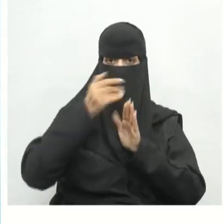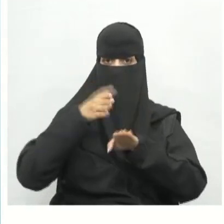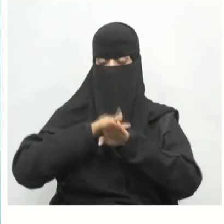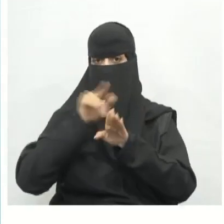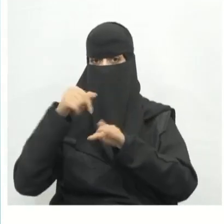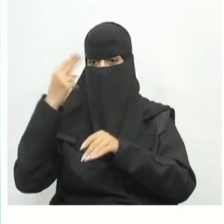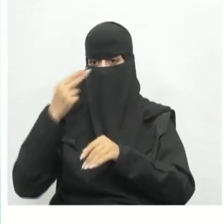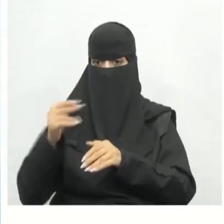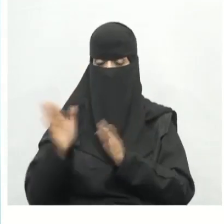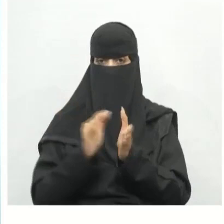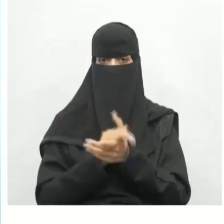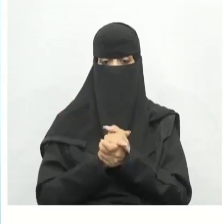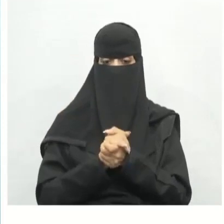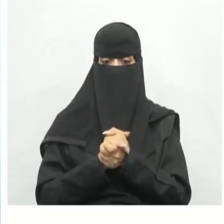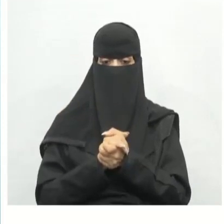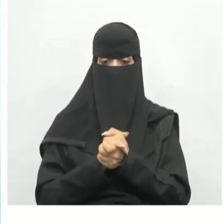التصميم